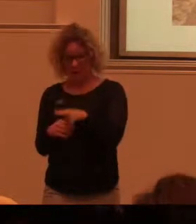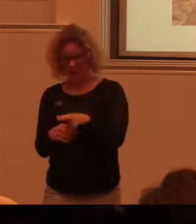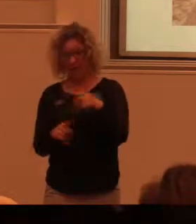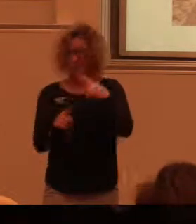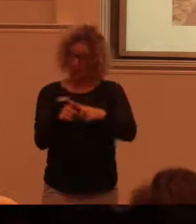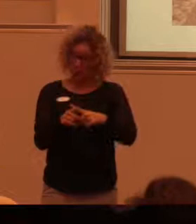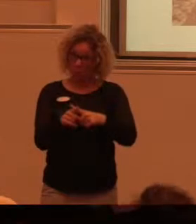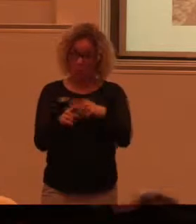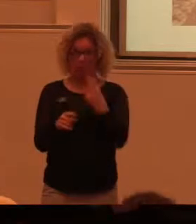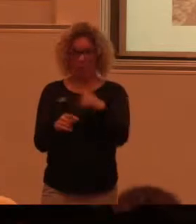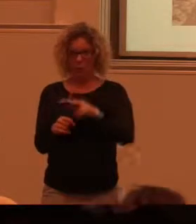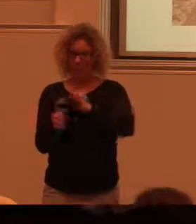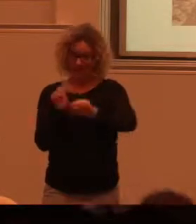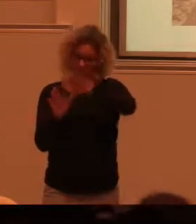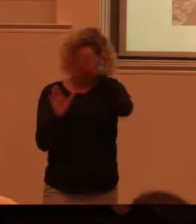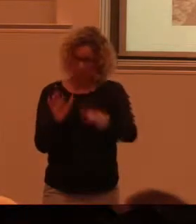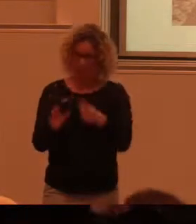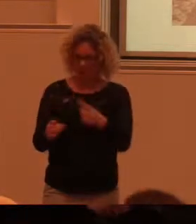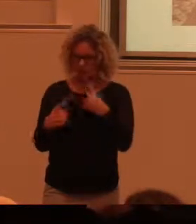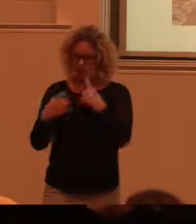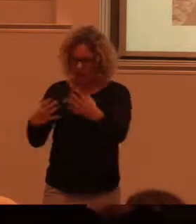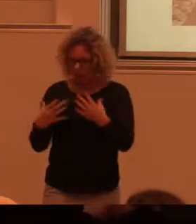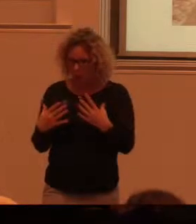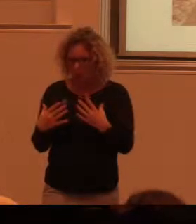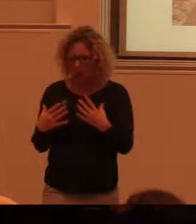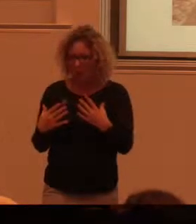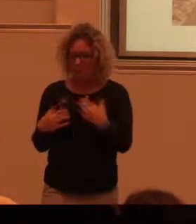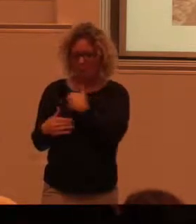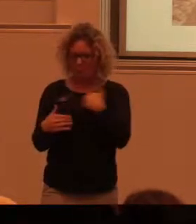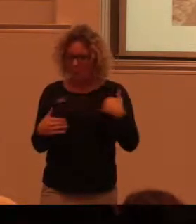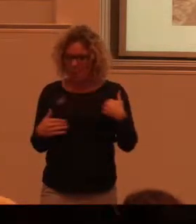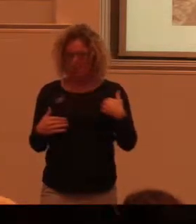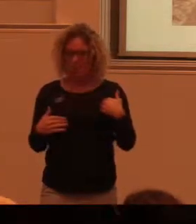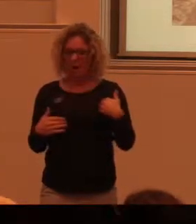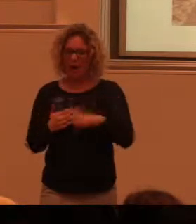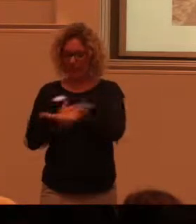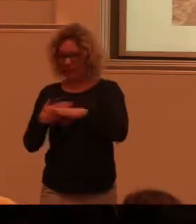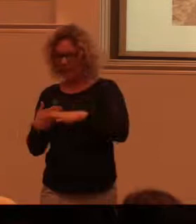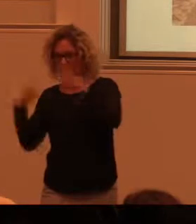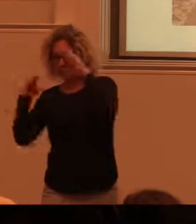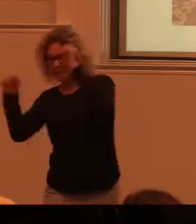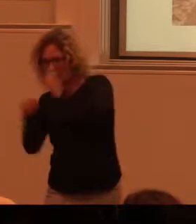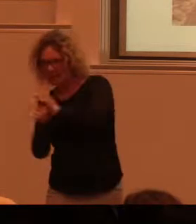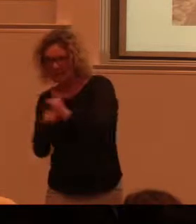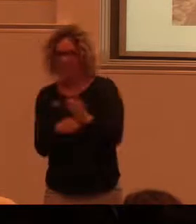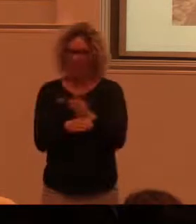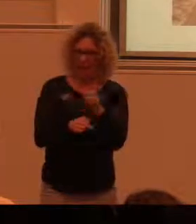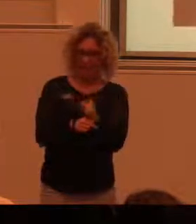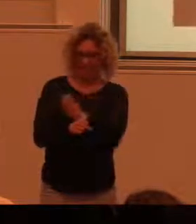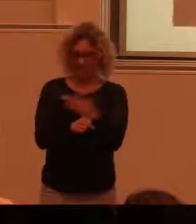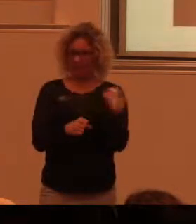rymdenstenar som berättar om våran gräns mellan vikingatid och medeltid.